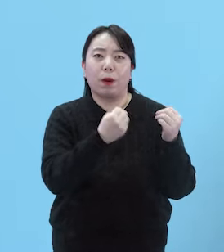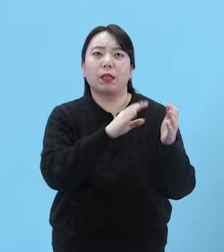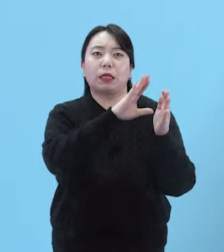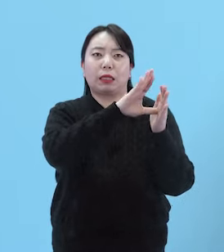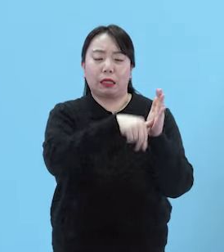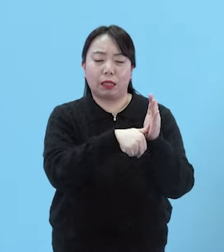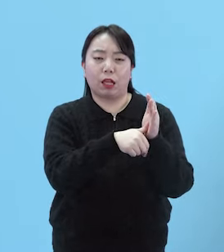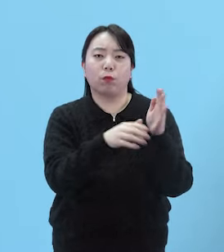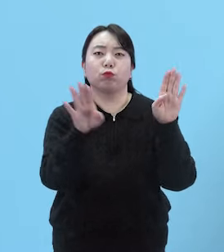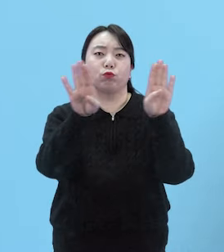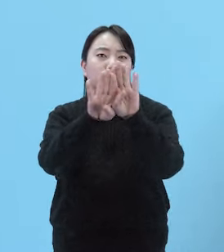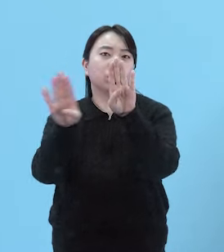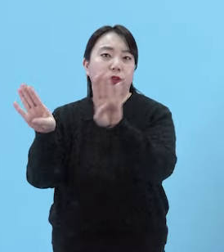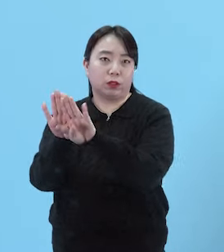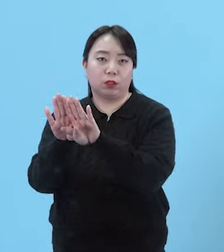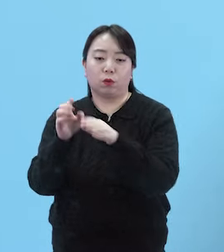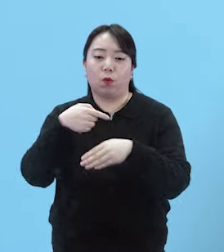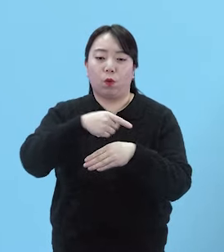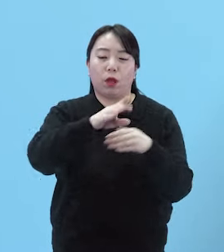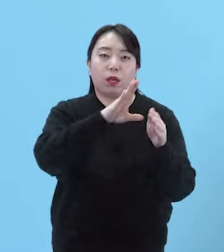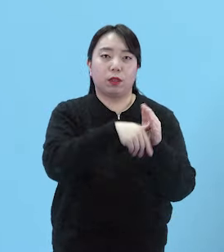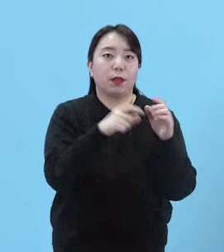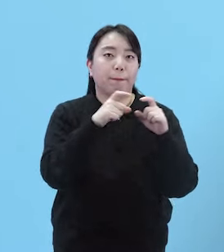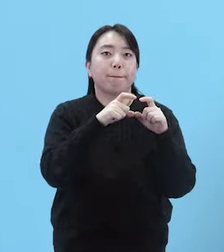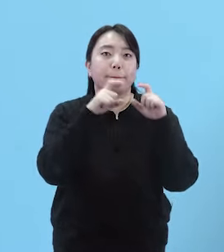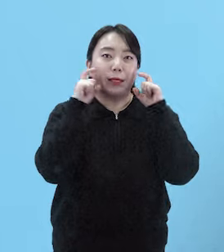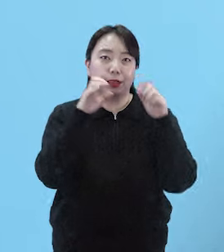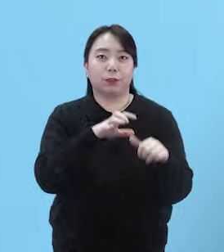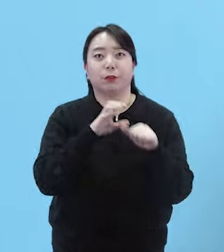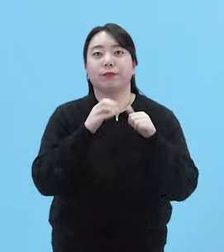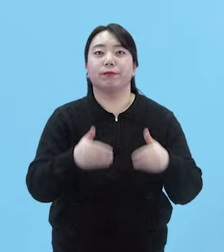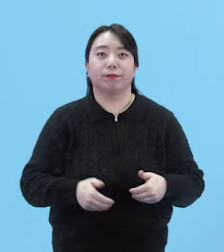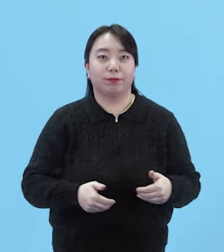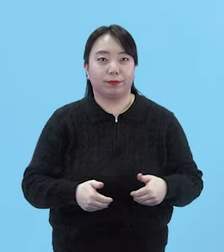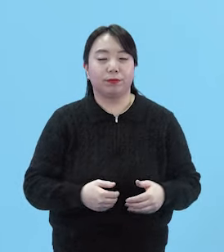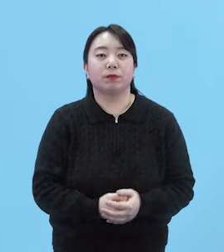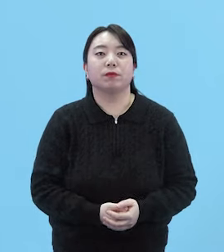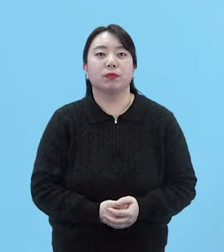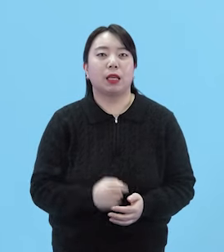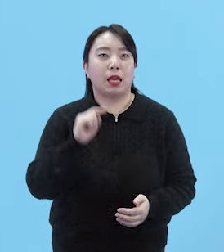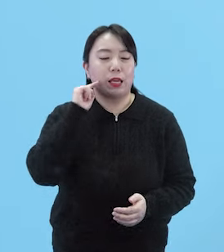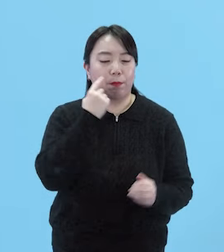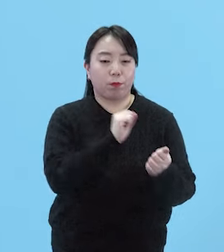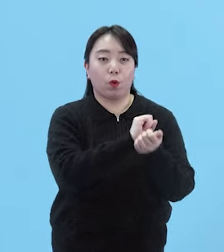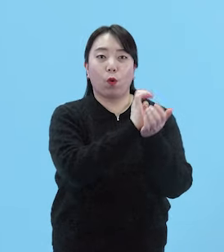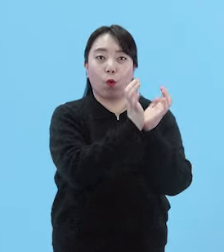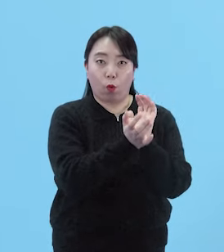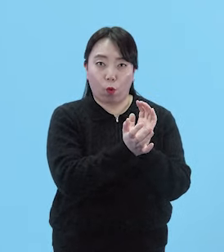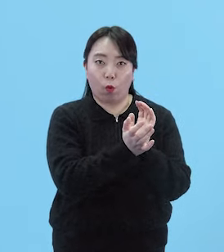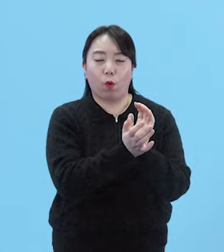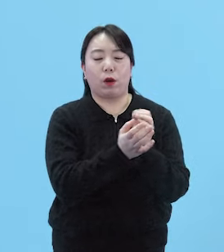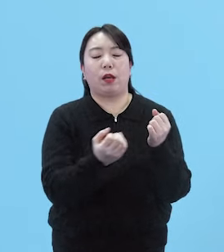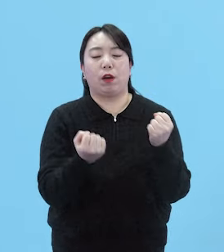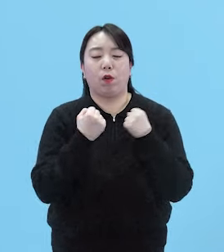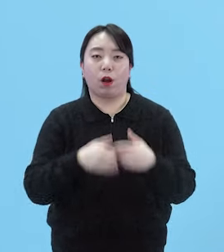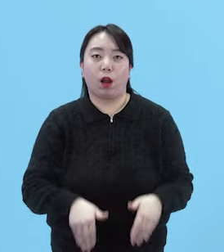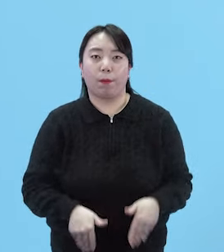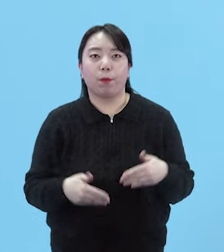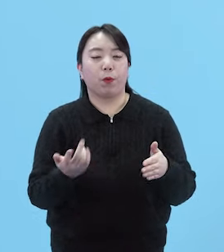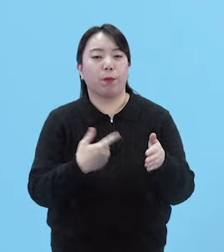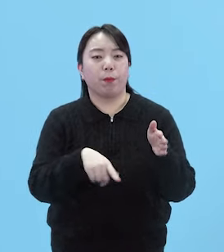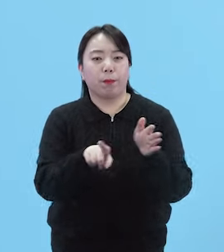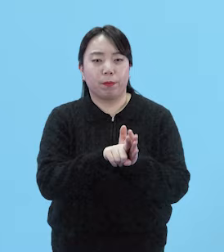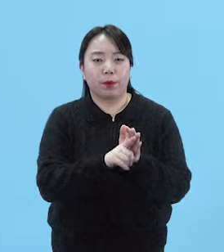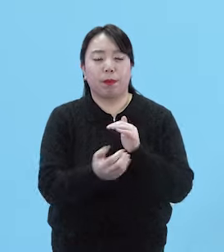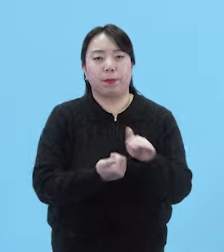창문을 닫고 외출할 때는 마스크를 착용해야 합니다 예쁜 꽃과 함께 건강한 봄을 위해서는